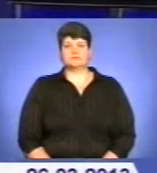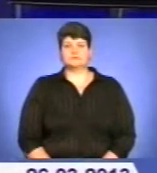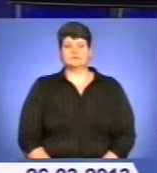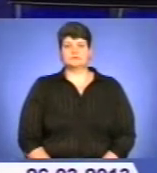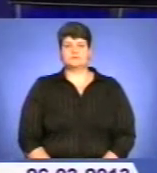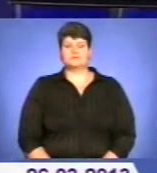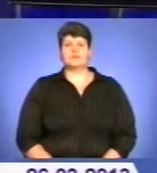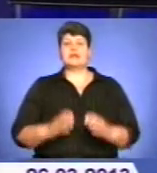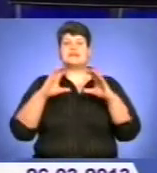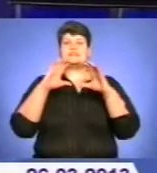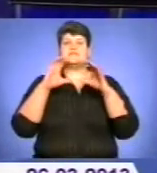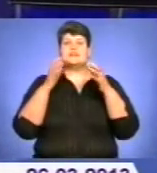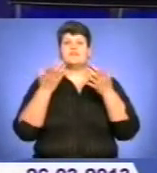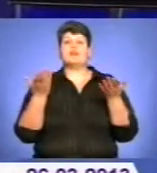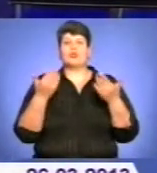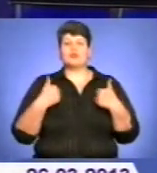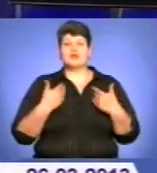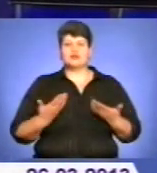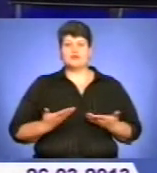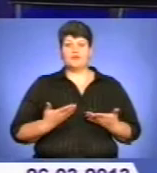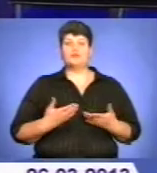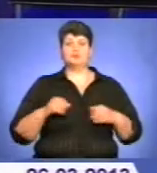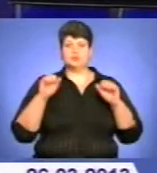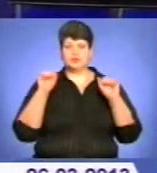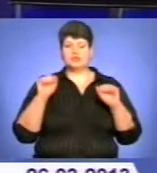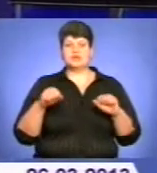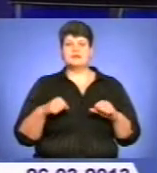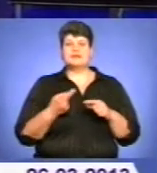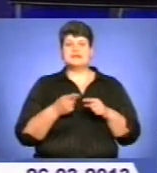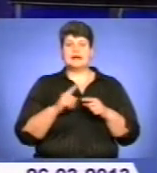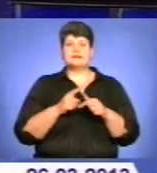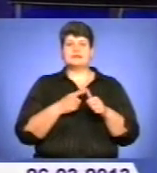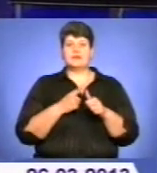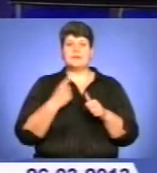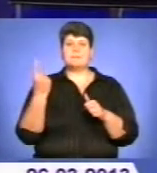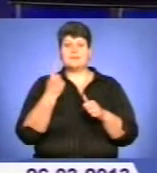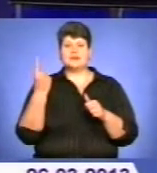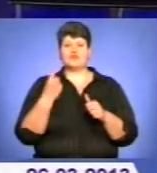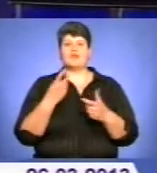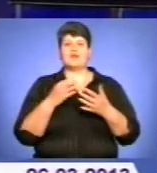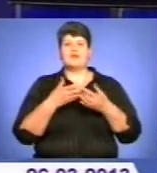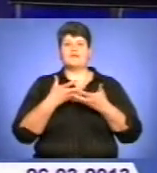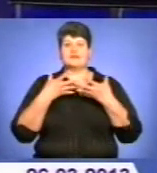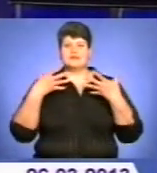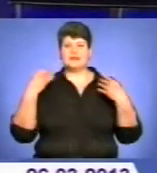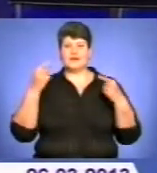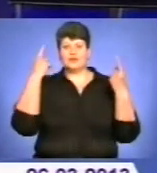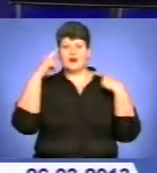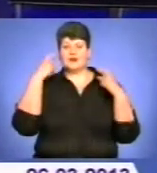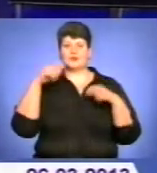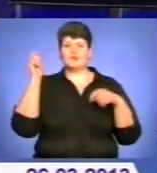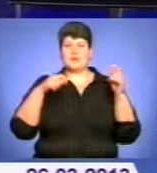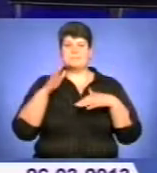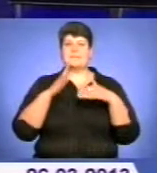Світ, в якому я живу, ресурси і можливості. Саме так назвали першу весняну арт-конференцію практичних психологів